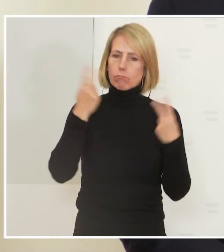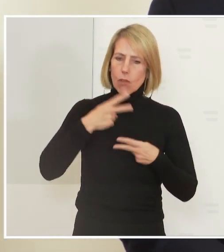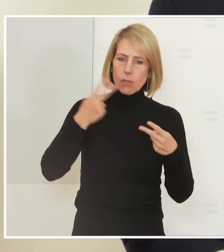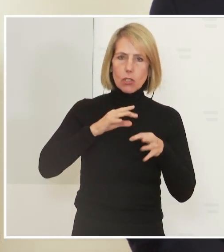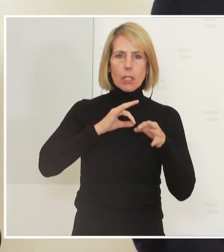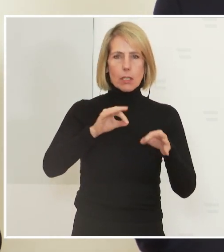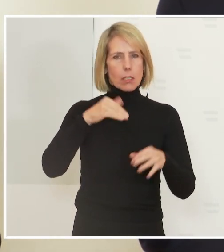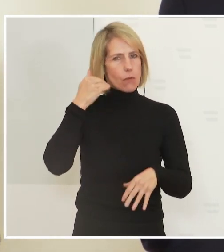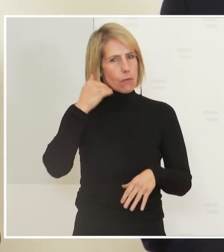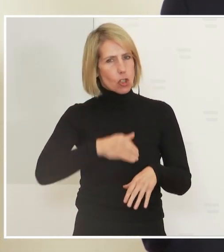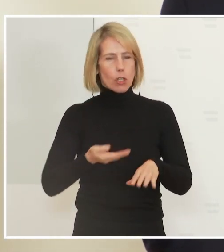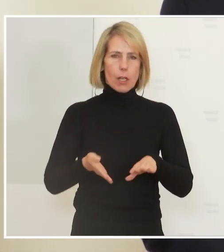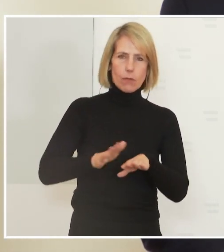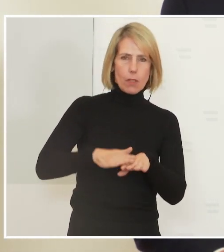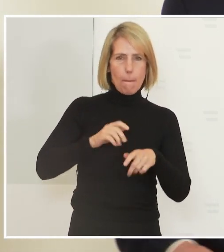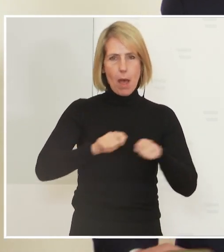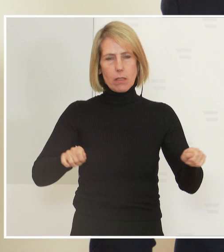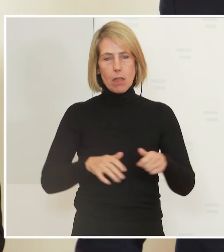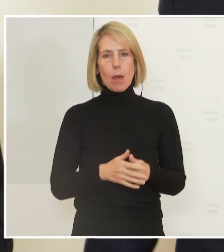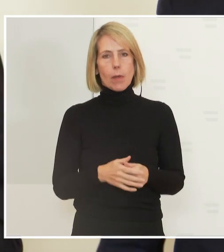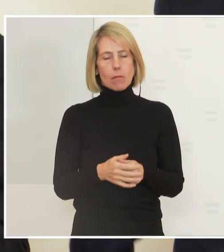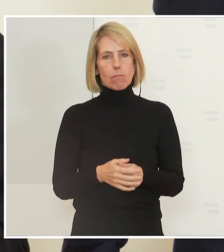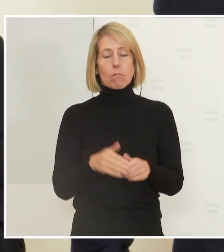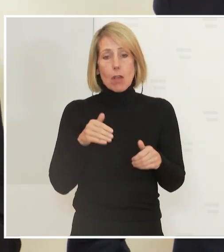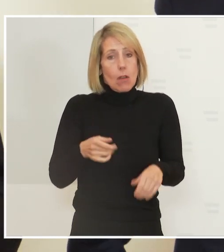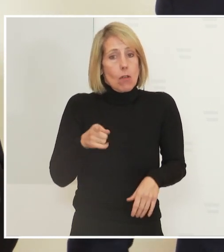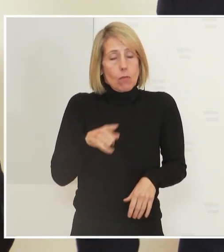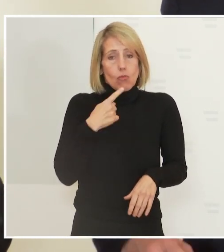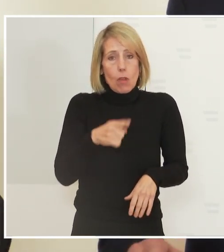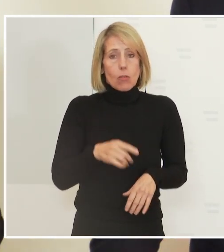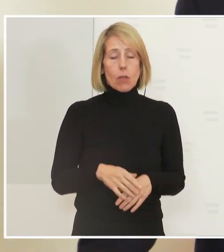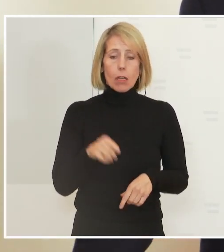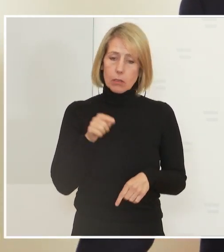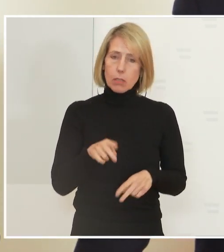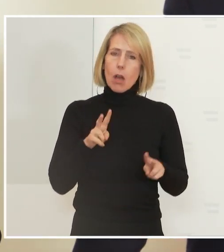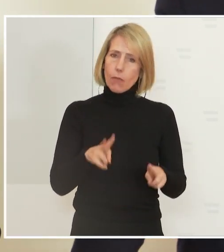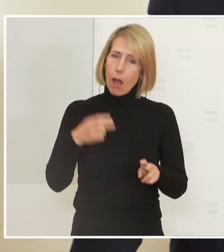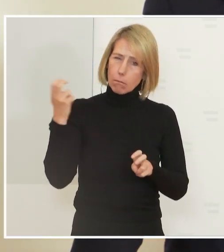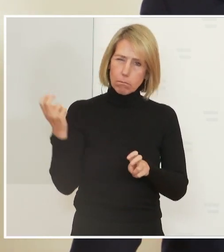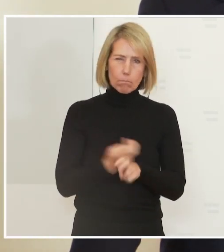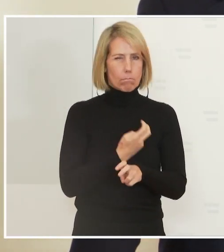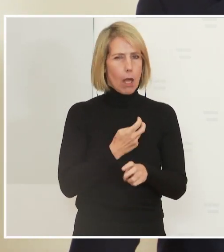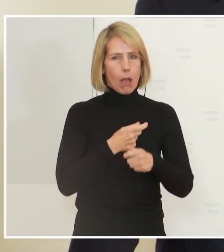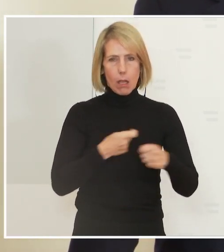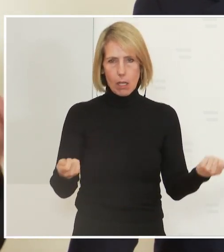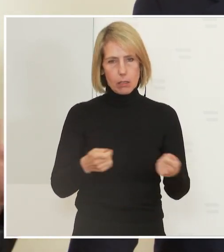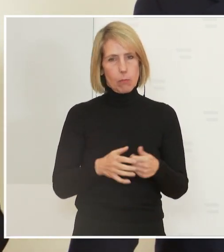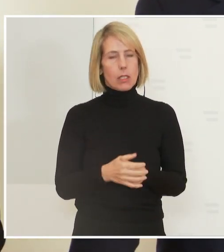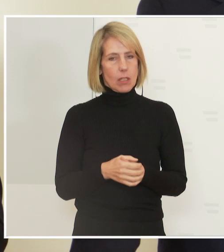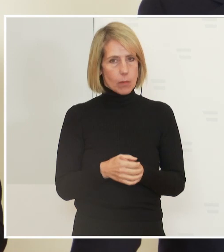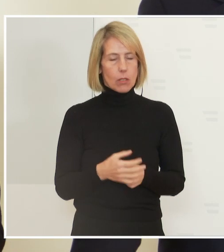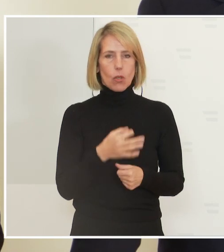verschärften Maßnahmen. Darf aber schon sagen, das sind harte Maßnahmen, was die